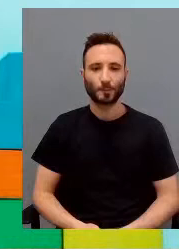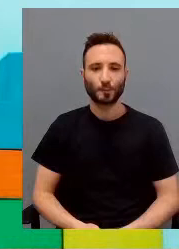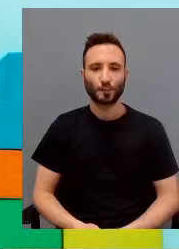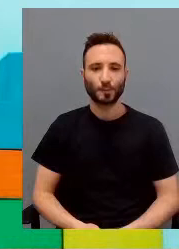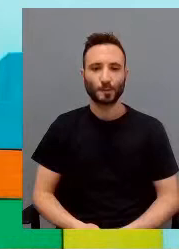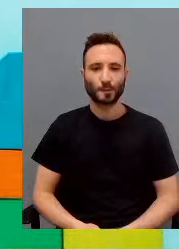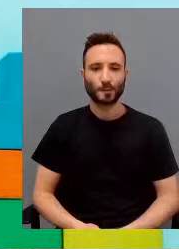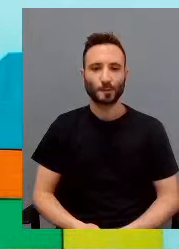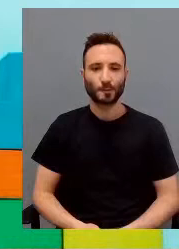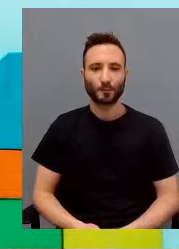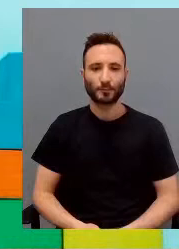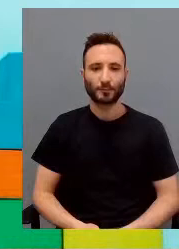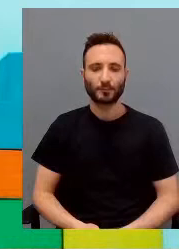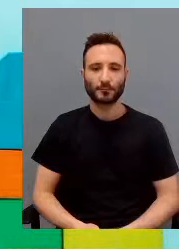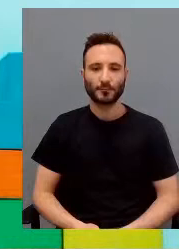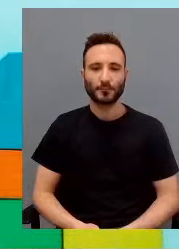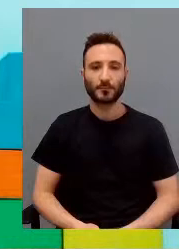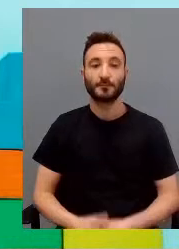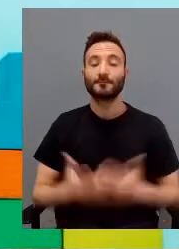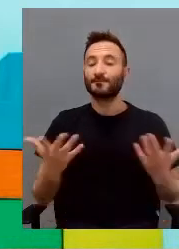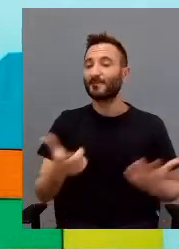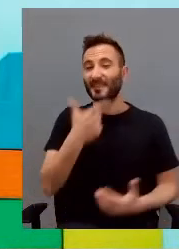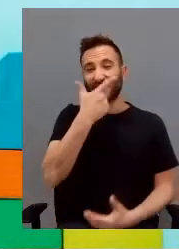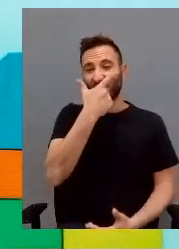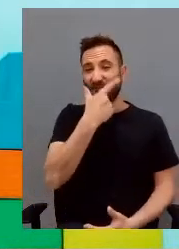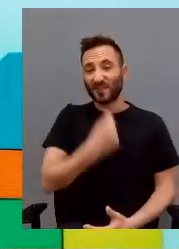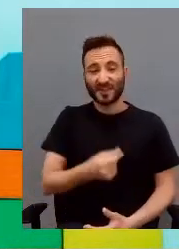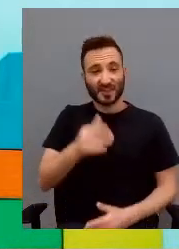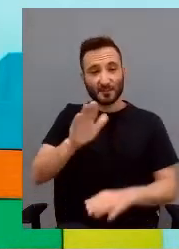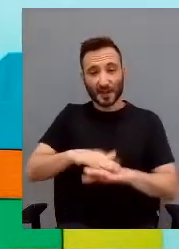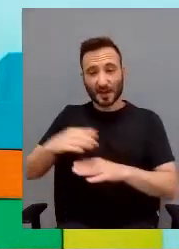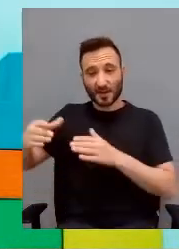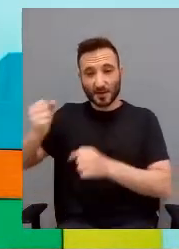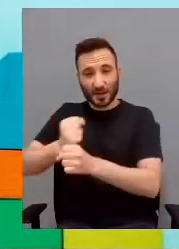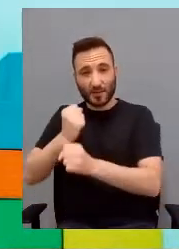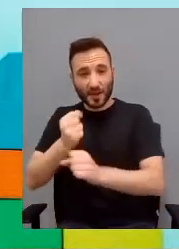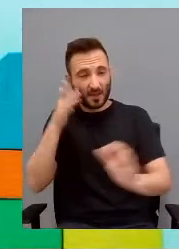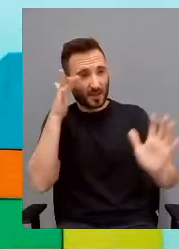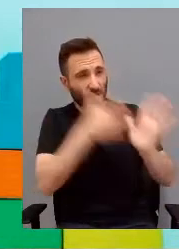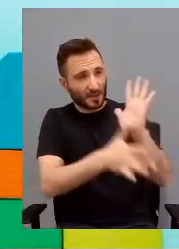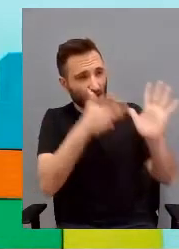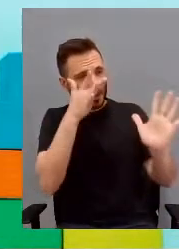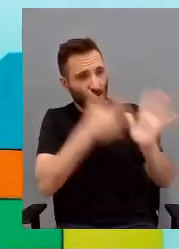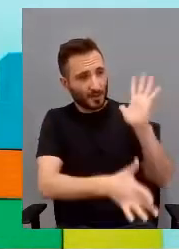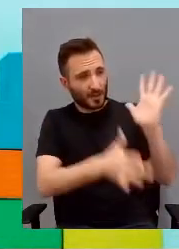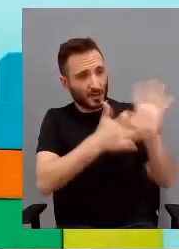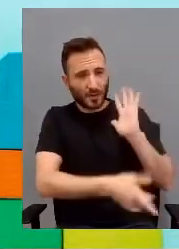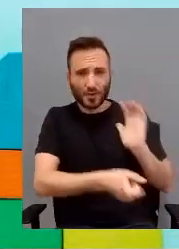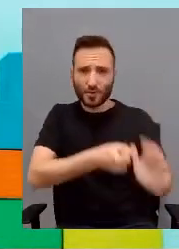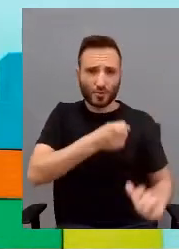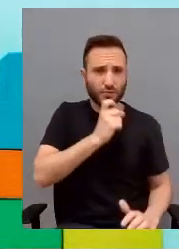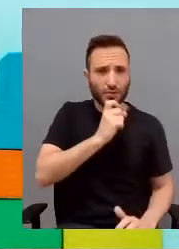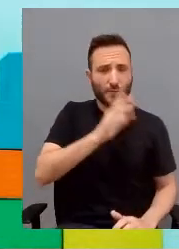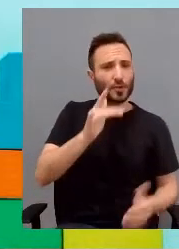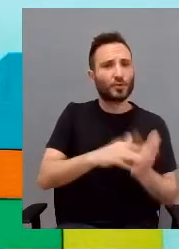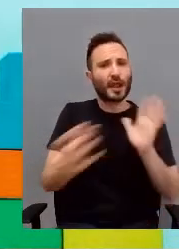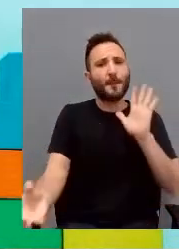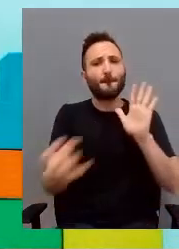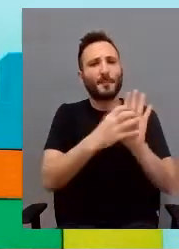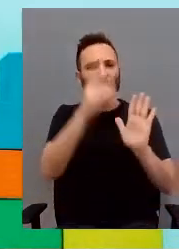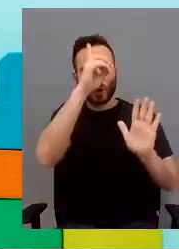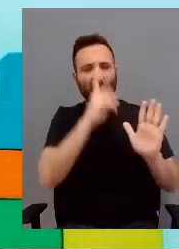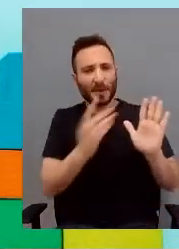davvero difficili. Non è stato facile spiegarlo, abbiamo sottolineato le storie sociali, i pictogrammi, ma per alcuni usuari ha